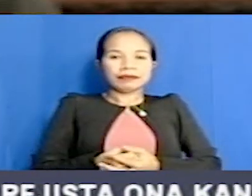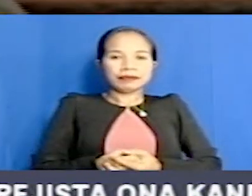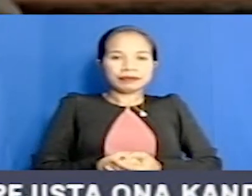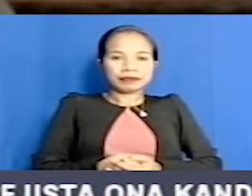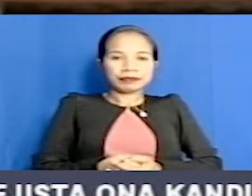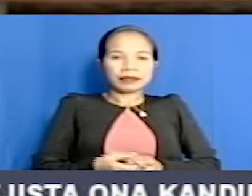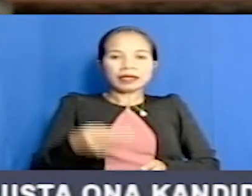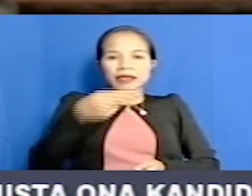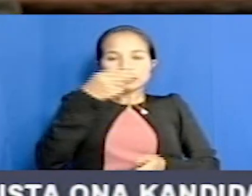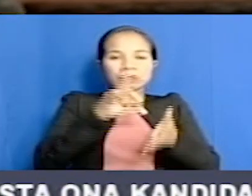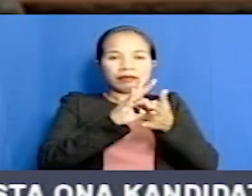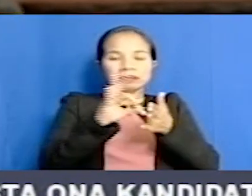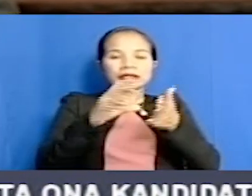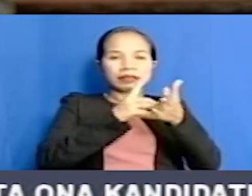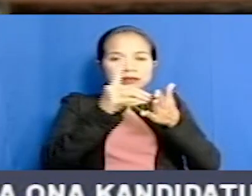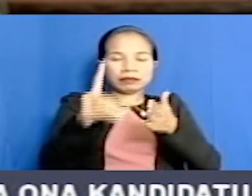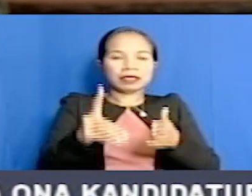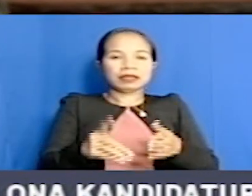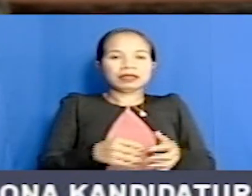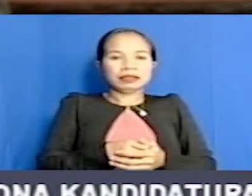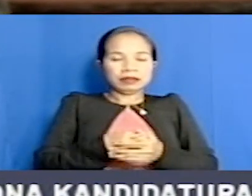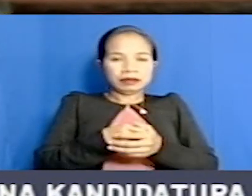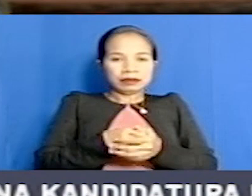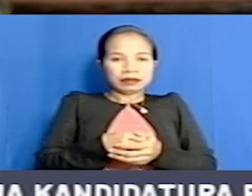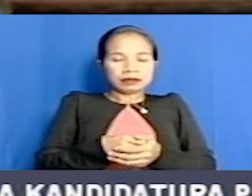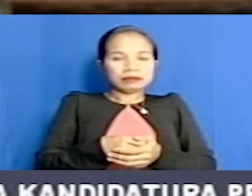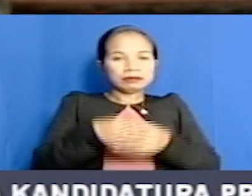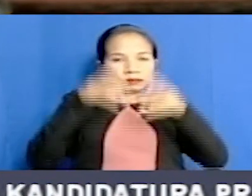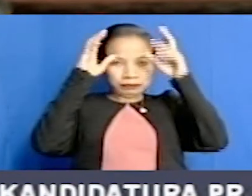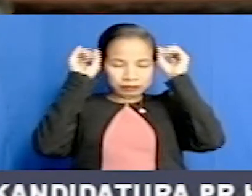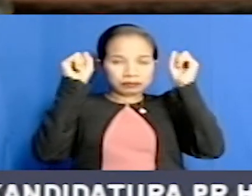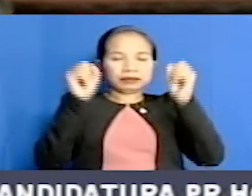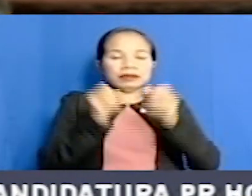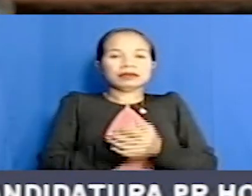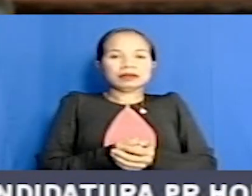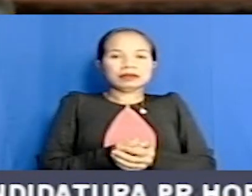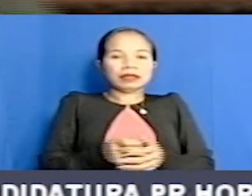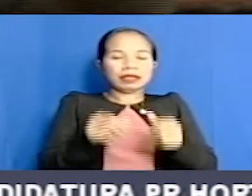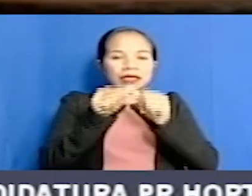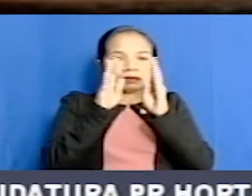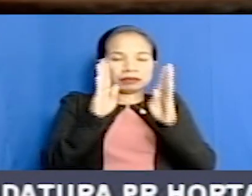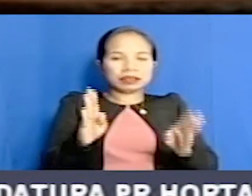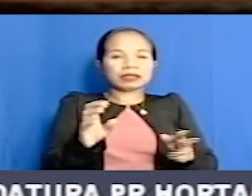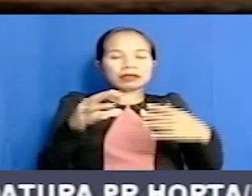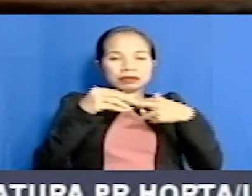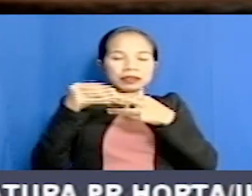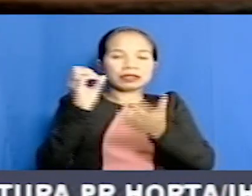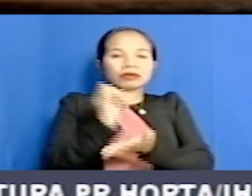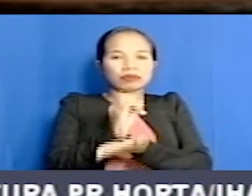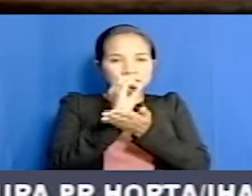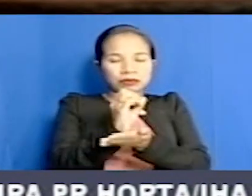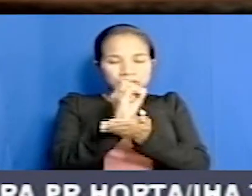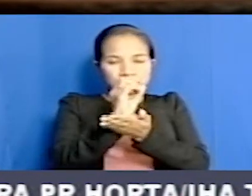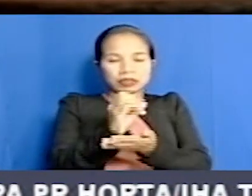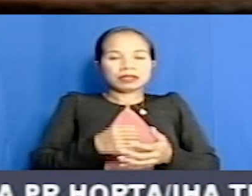Kinta-feira semanane, ex-presidenti autoridade Reziun Administrativa Espesial, Uaiku